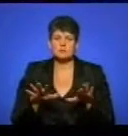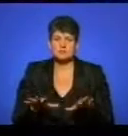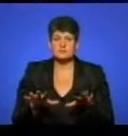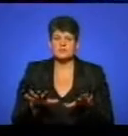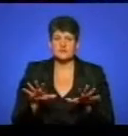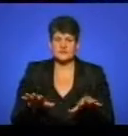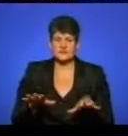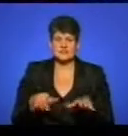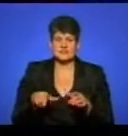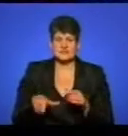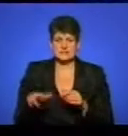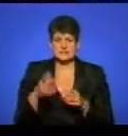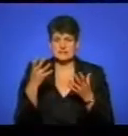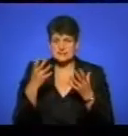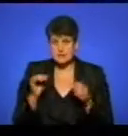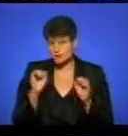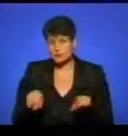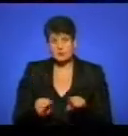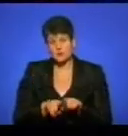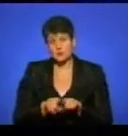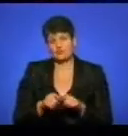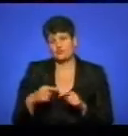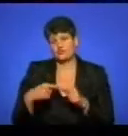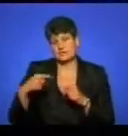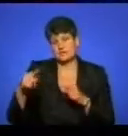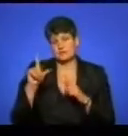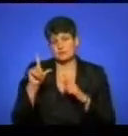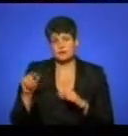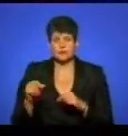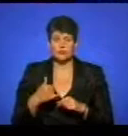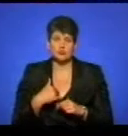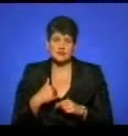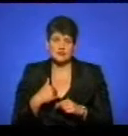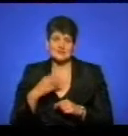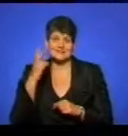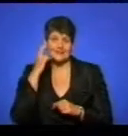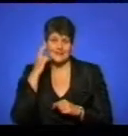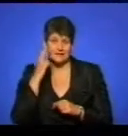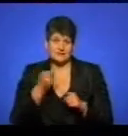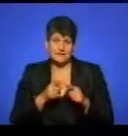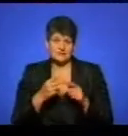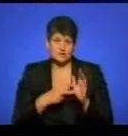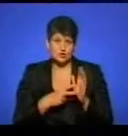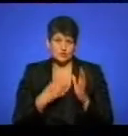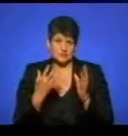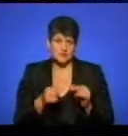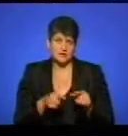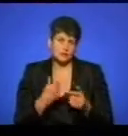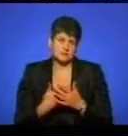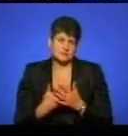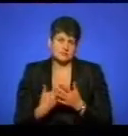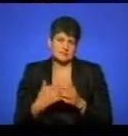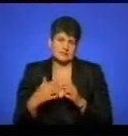щоб він на наступний день так само міг таку ж відстань подолати. І ось у нас, власне, з Києва це вже сьомий день. І у нас десь так в